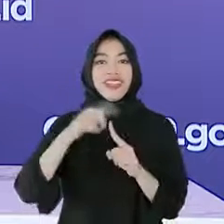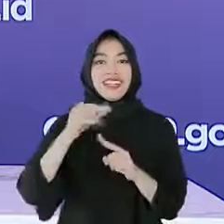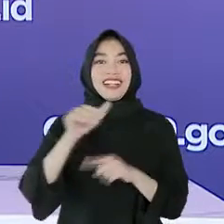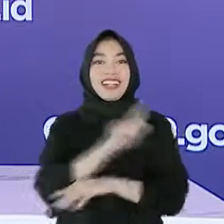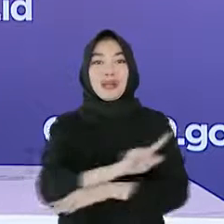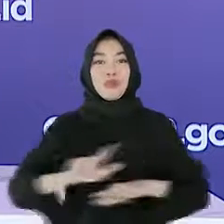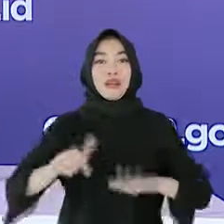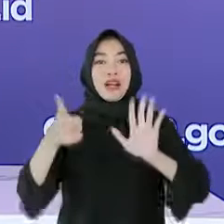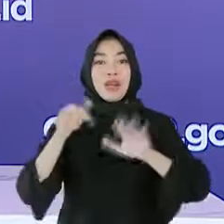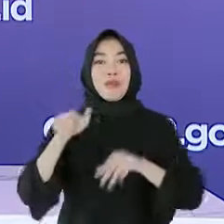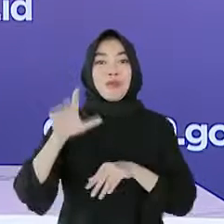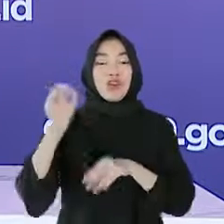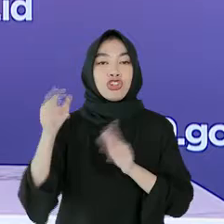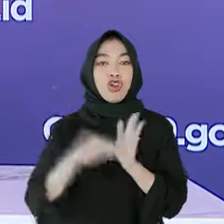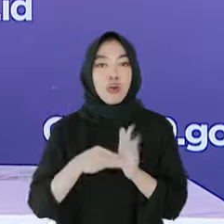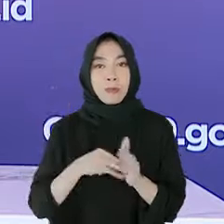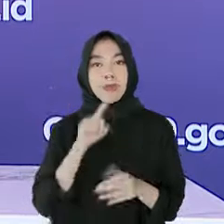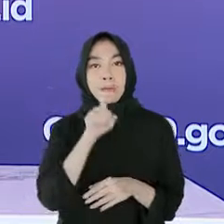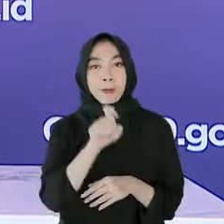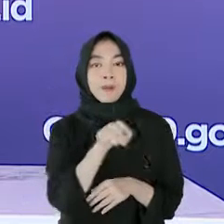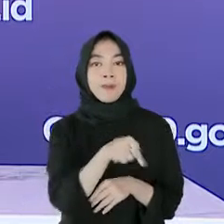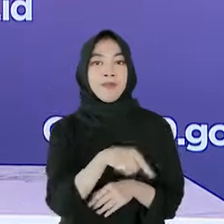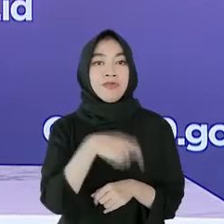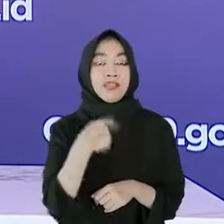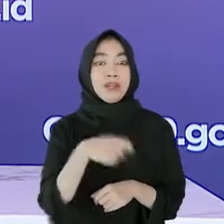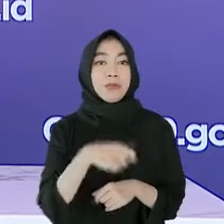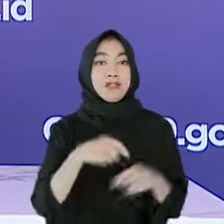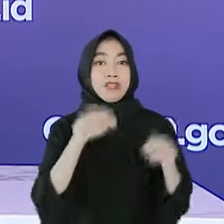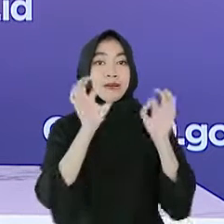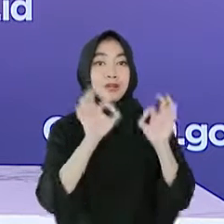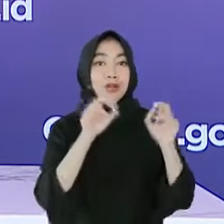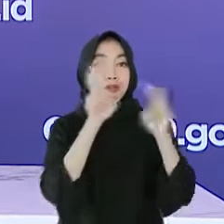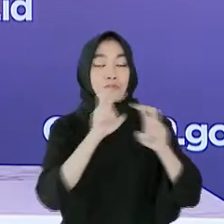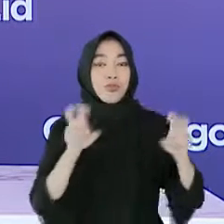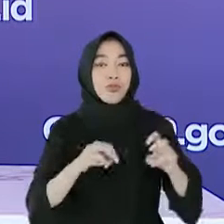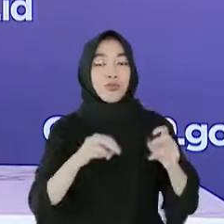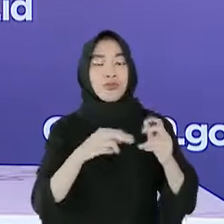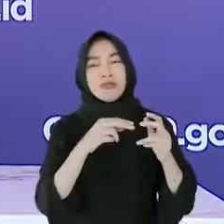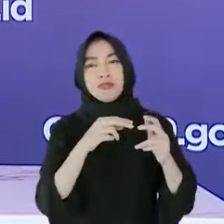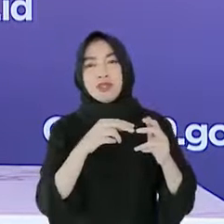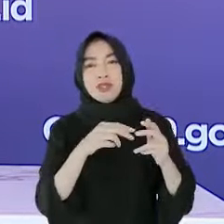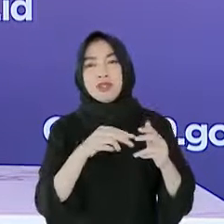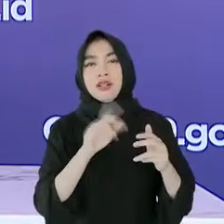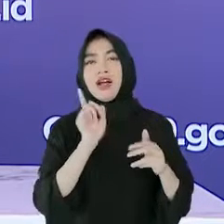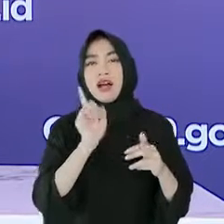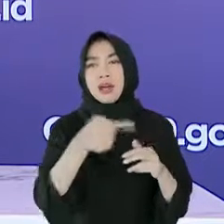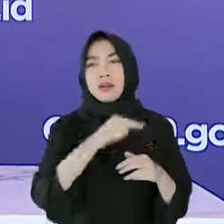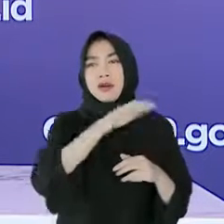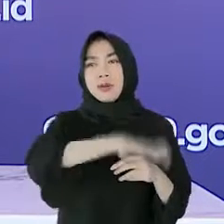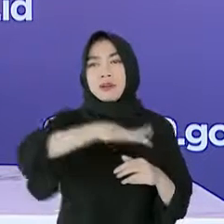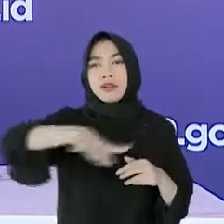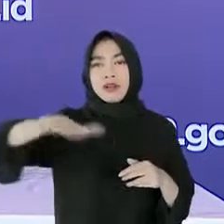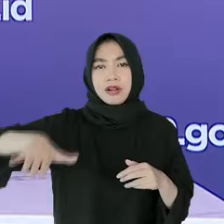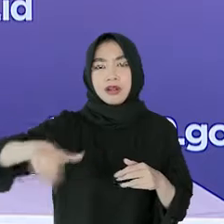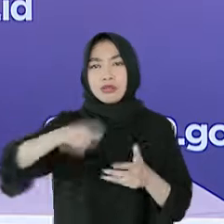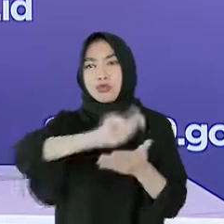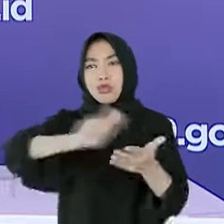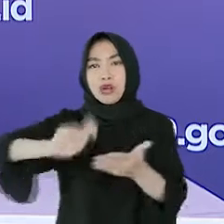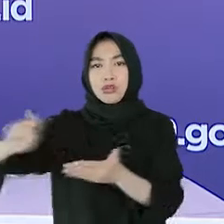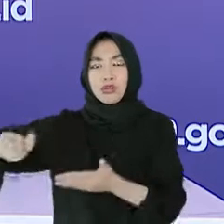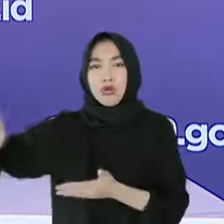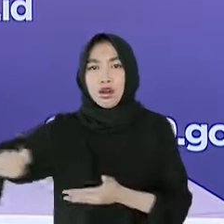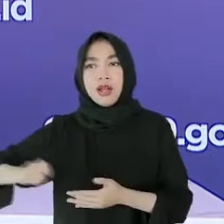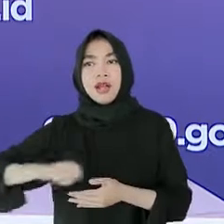.com Berdasarkan data kemendik Putri Stek, ada ribuan klaster pembelajaran tatap muka atau PTM terjadi